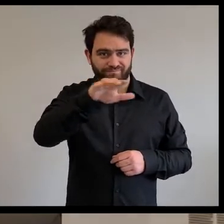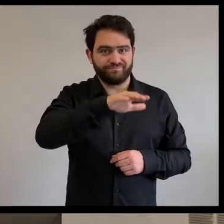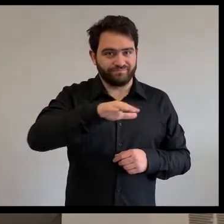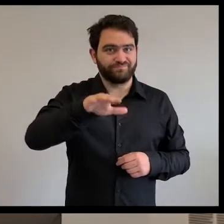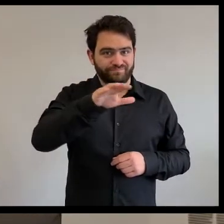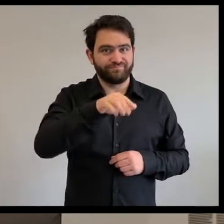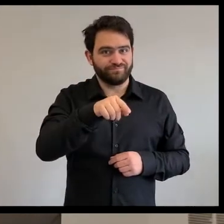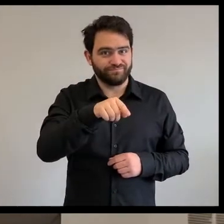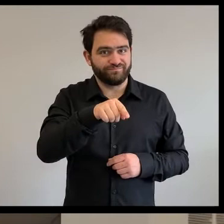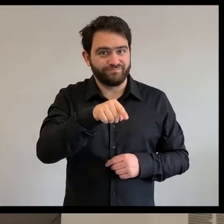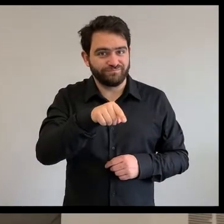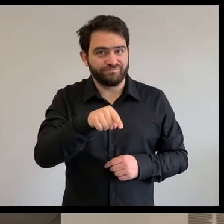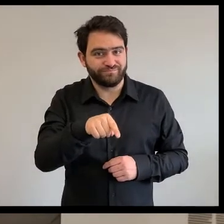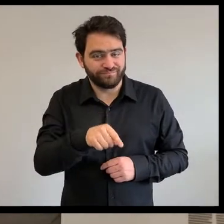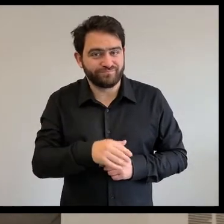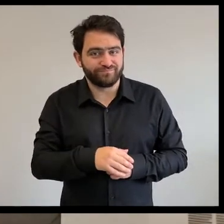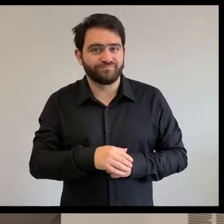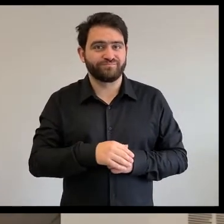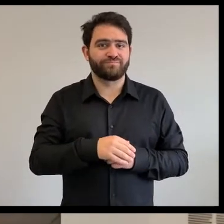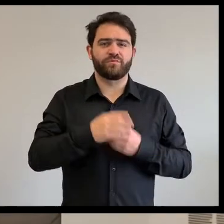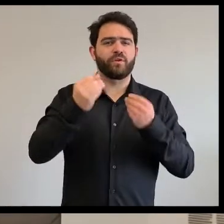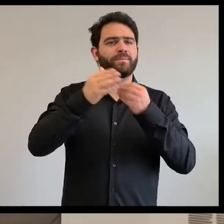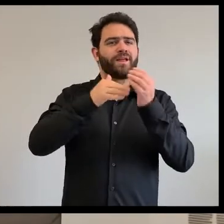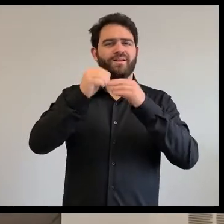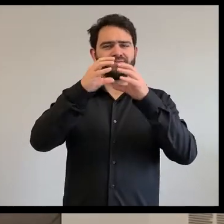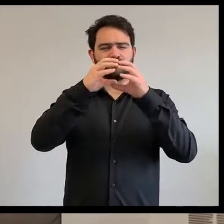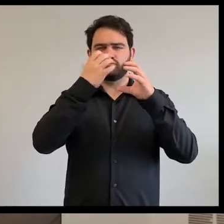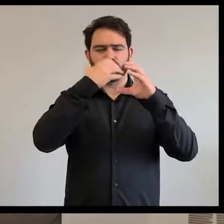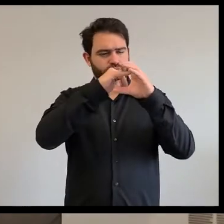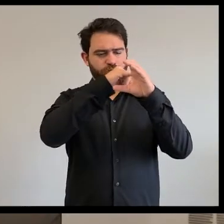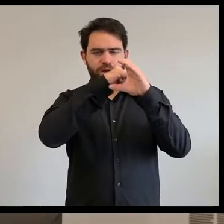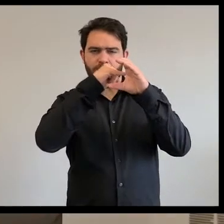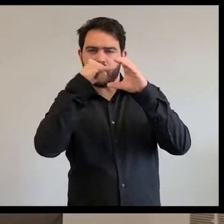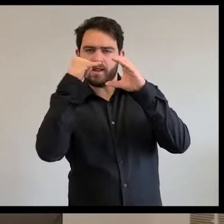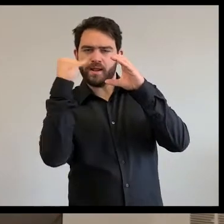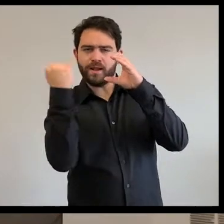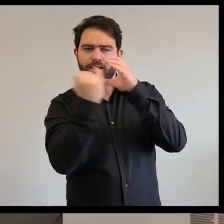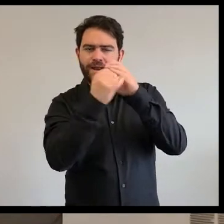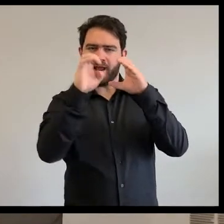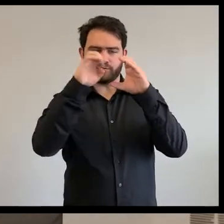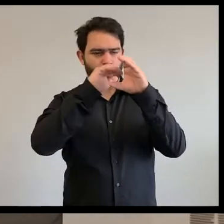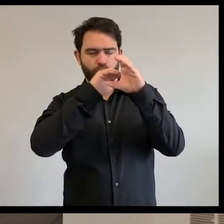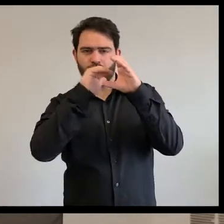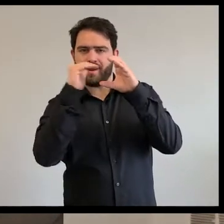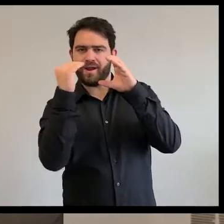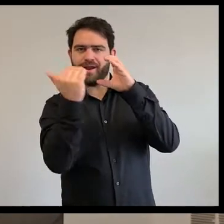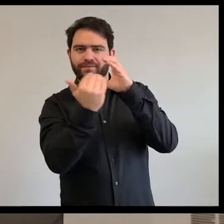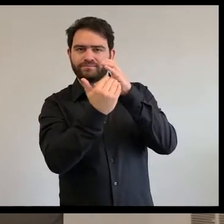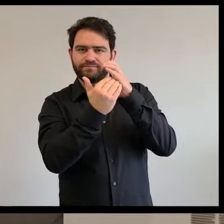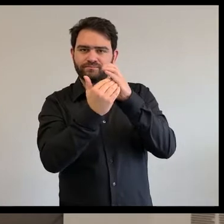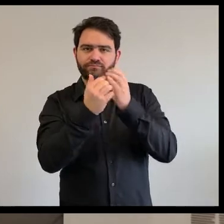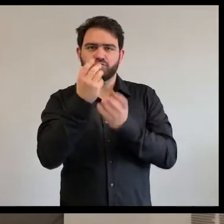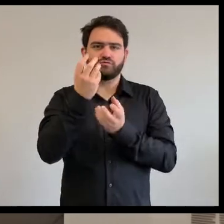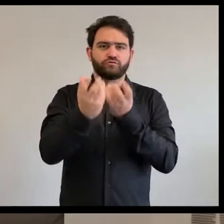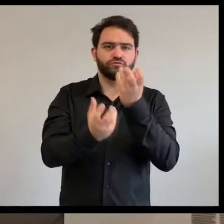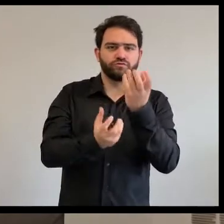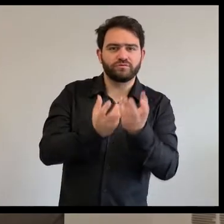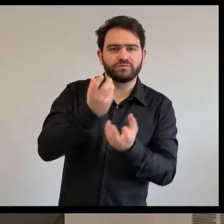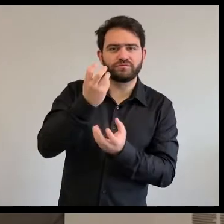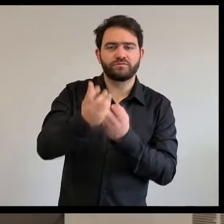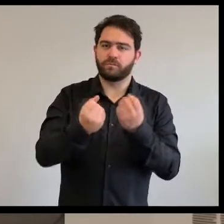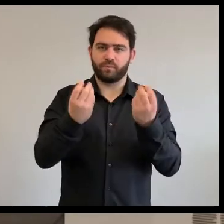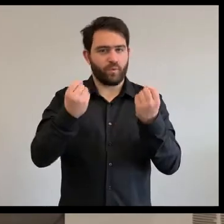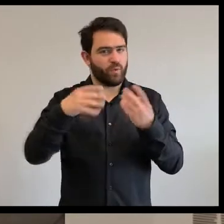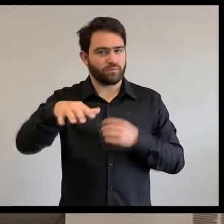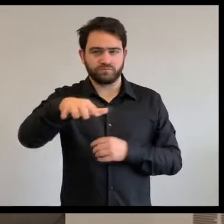Ils devaient manger tous ces aliments creux. Les sols qui avaient le feu, des taquers, un monstre